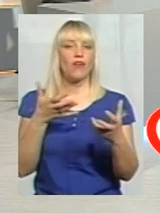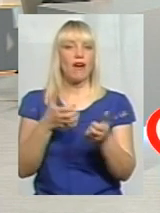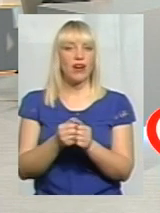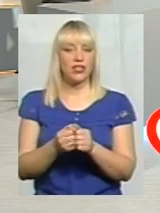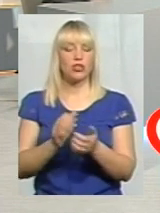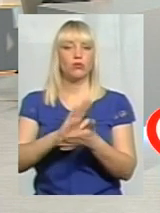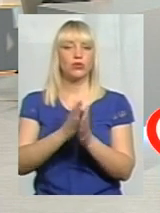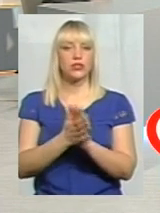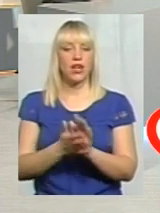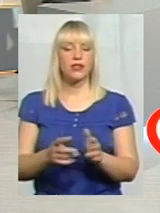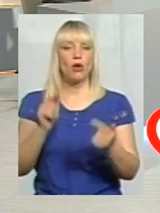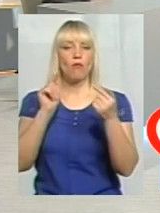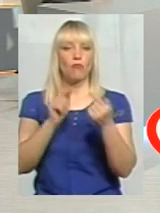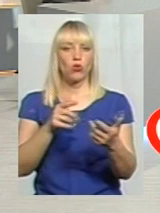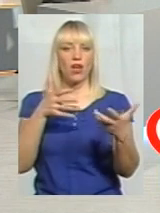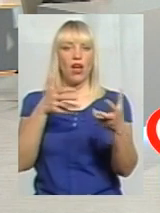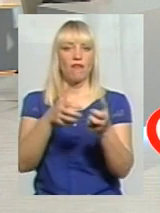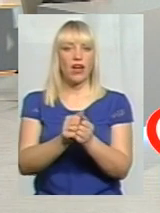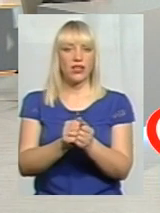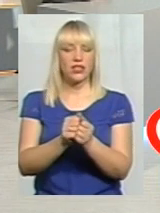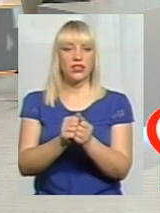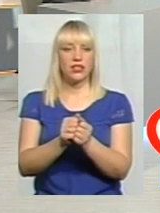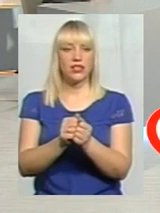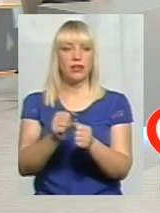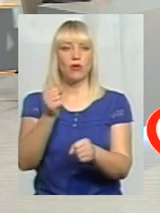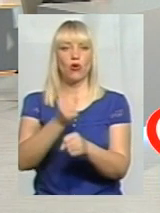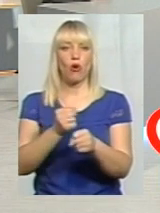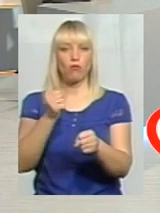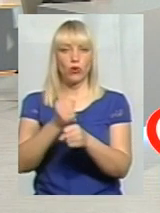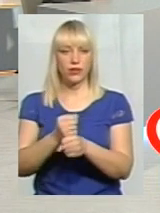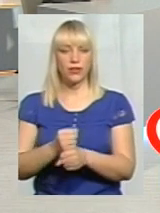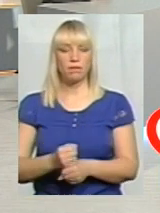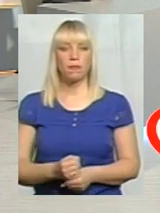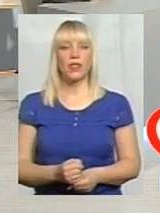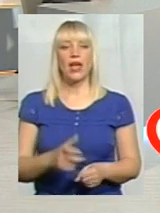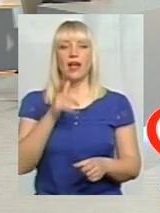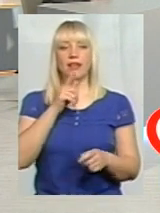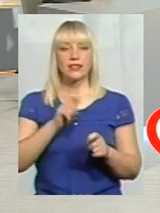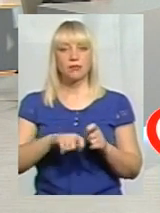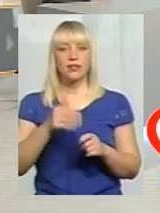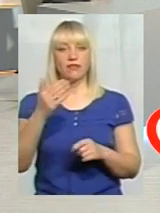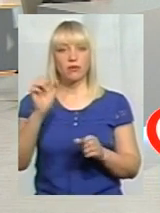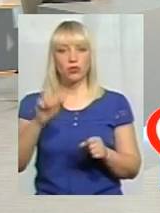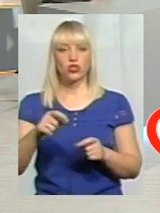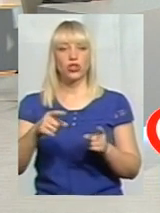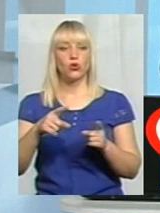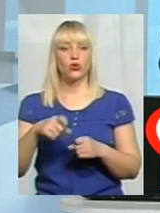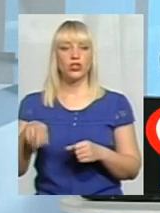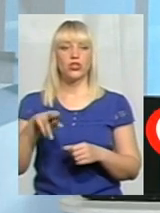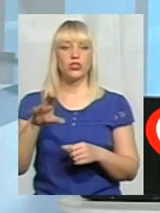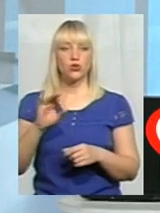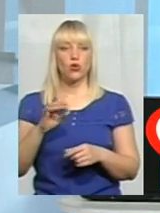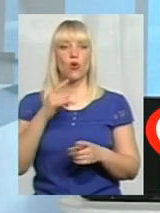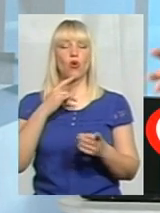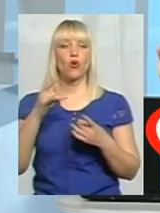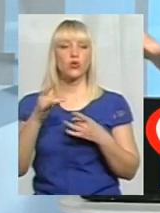аварійних робіт, ремонту реставраційних. Шановні експерти, Ви маєте нагоду долучатися до розмови. Будь ласка, якщо